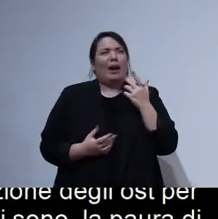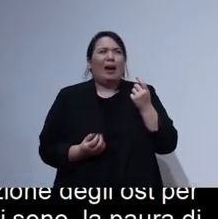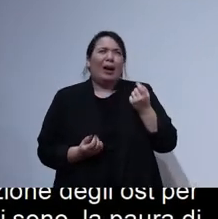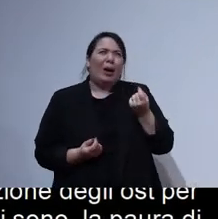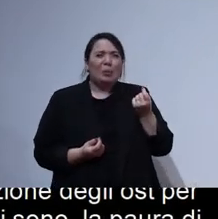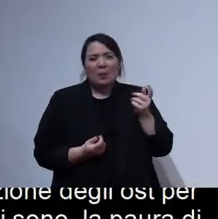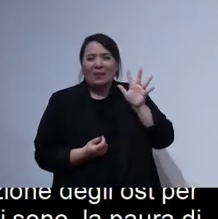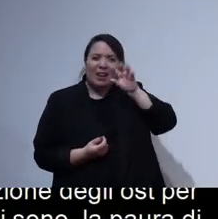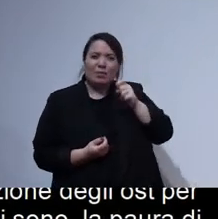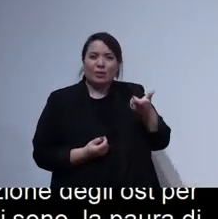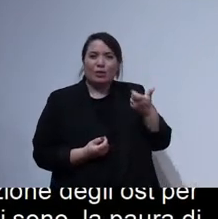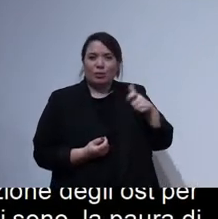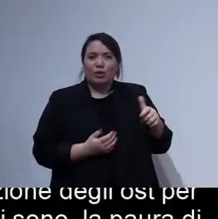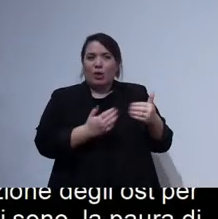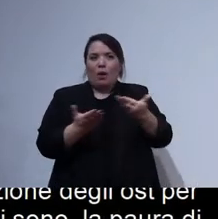una responsabilità,